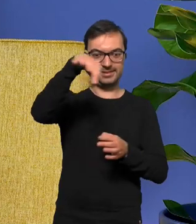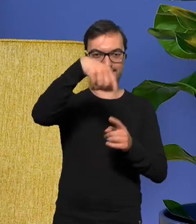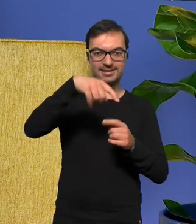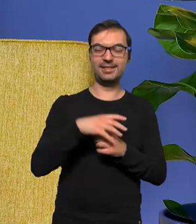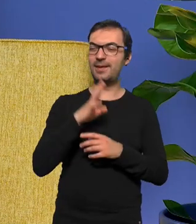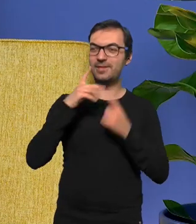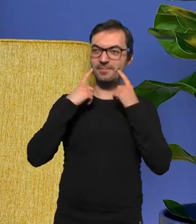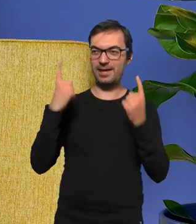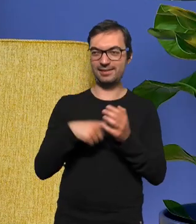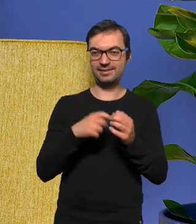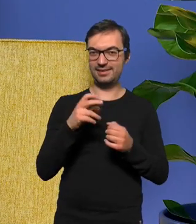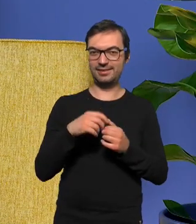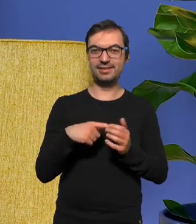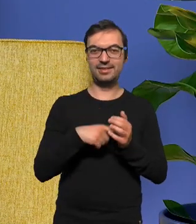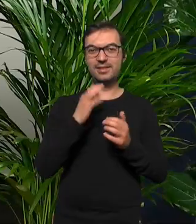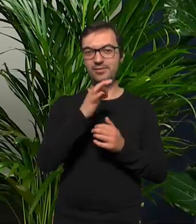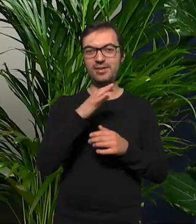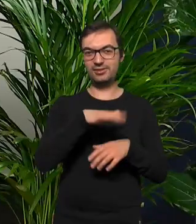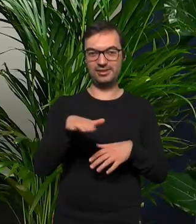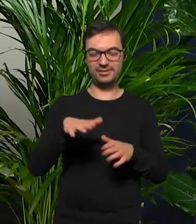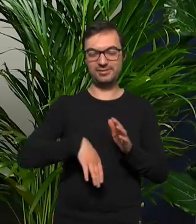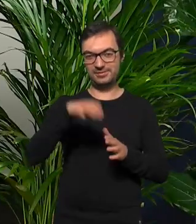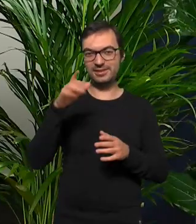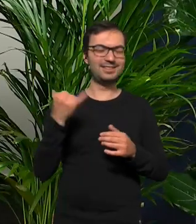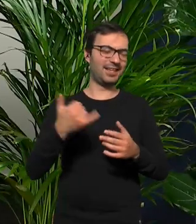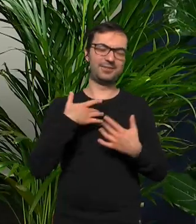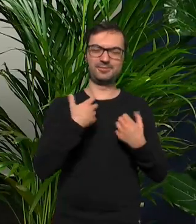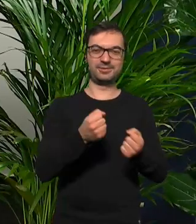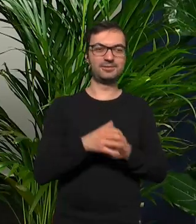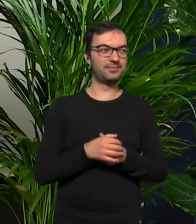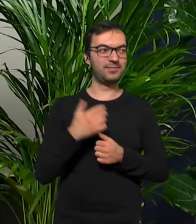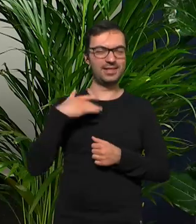amerykańskie bajki są, tak? przestrzenią twojego dzieciństwa zawsze były